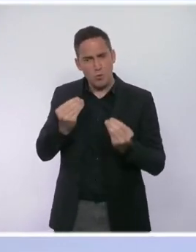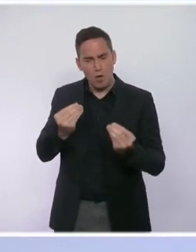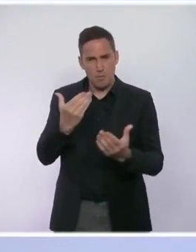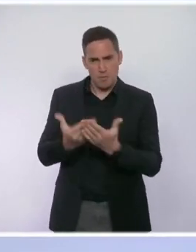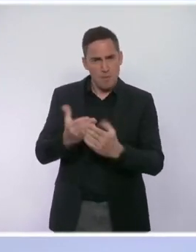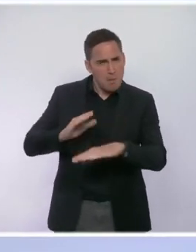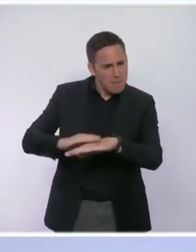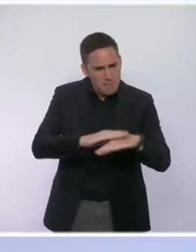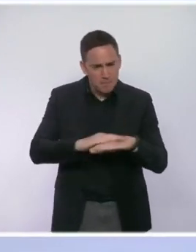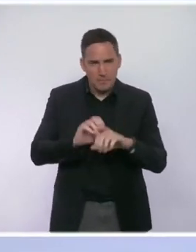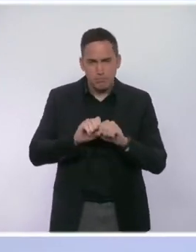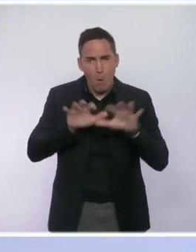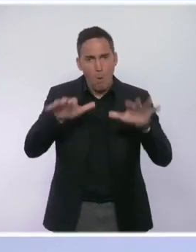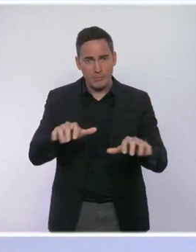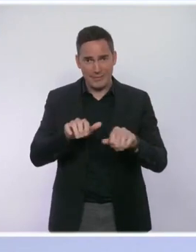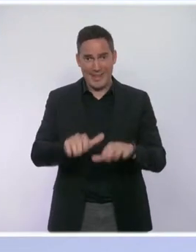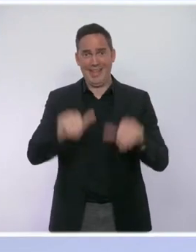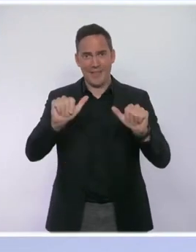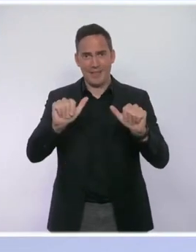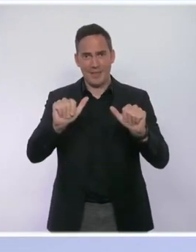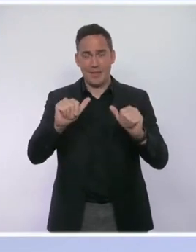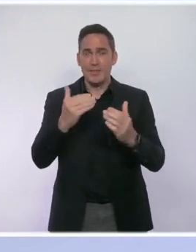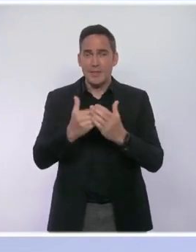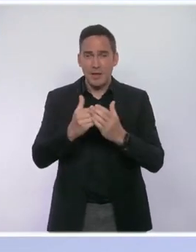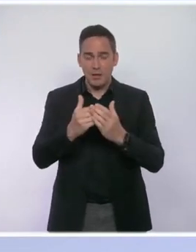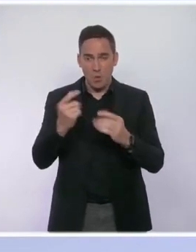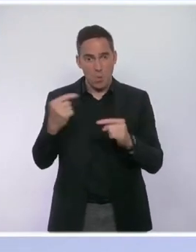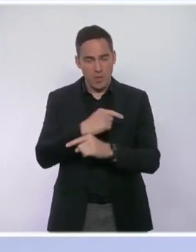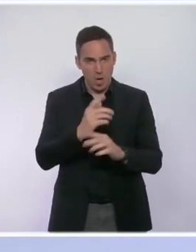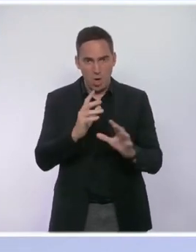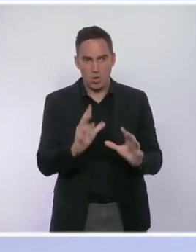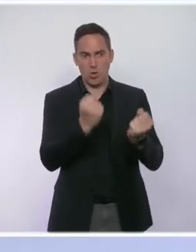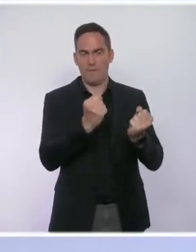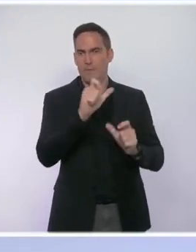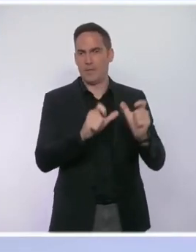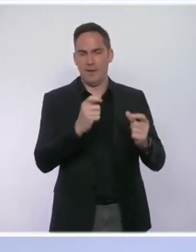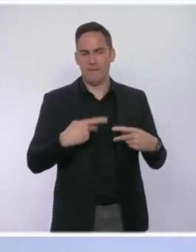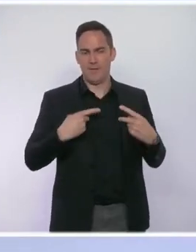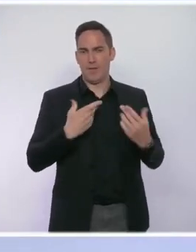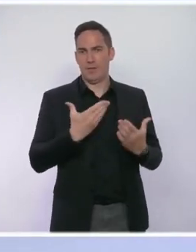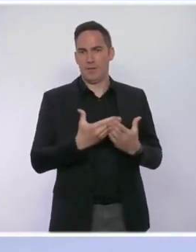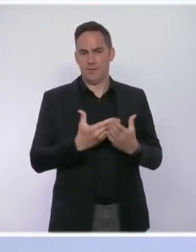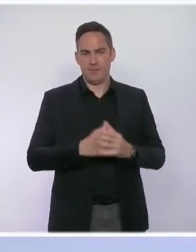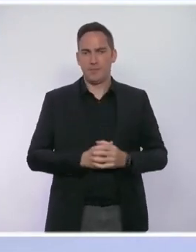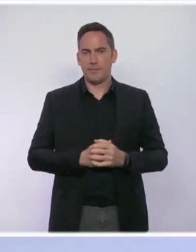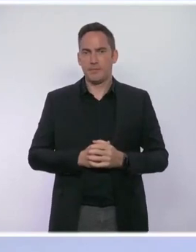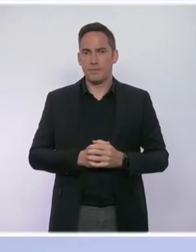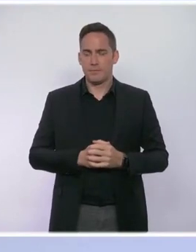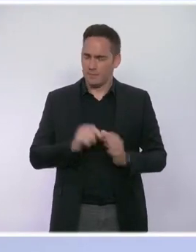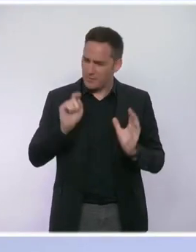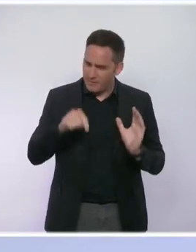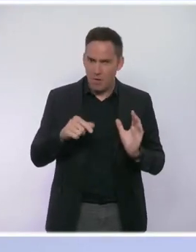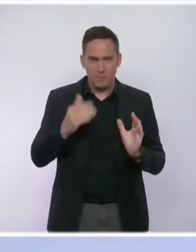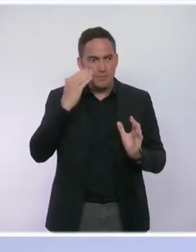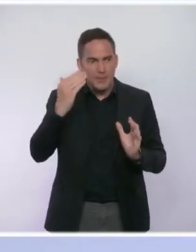des flambées épidémiques et qui ont sauvé des dizaines de milliers de vies. Si la plupart ne sont aujourd'hui plus en vigueur, nous devons pouvoir